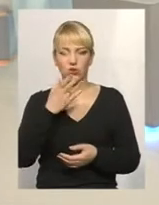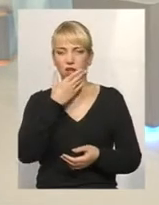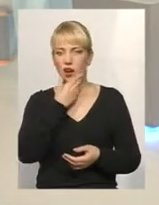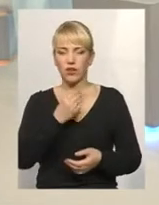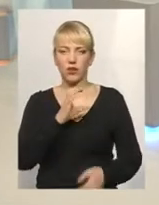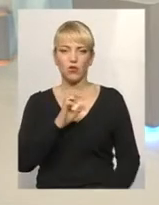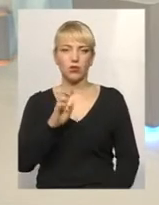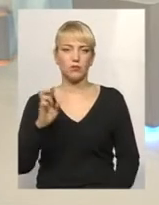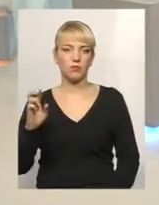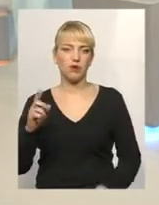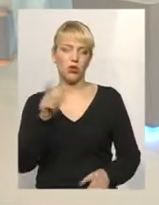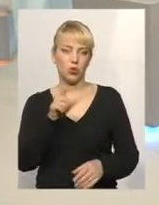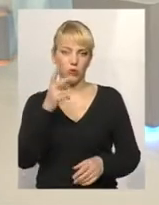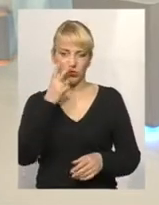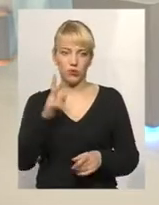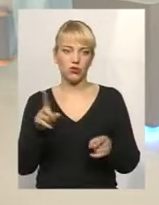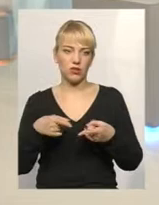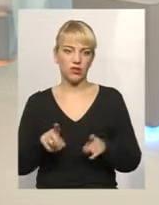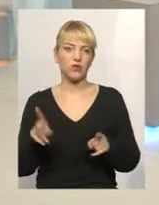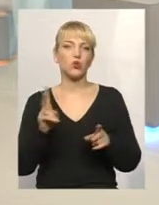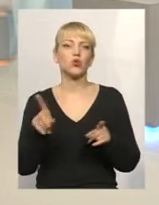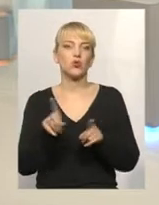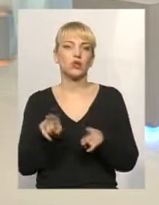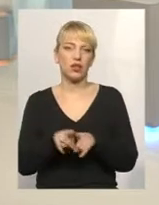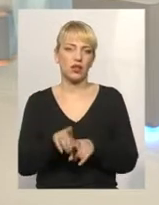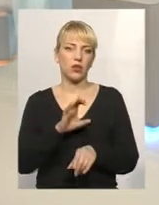ОСББ, і тоді люди побачать, що дійсно, що таке ОСББ.